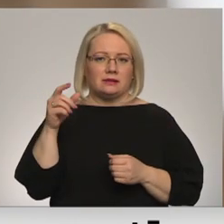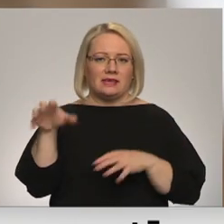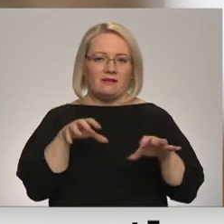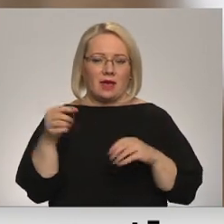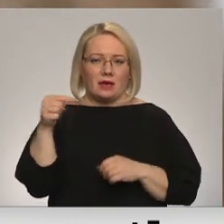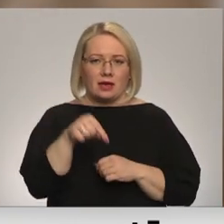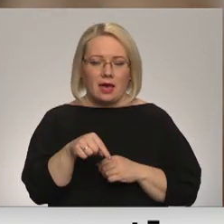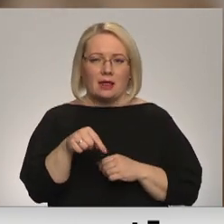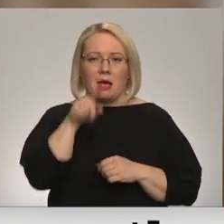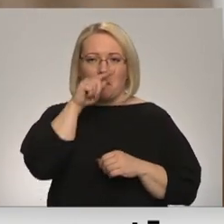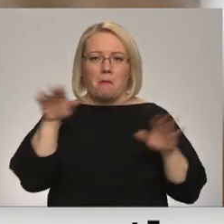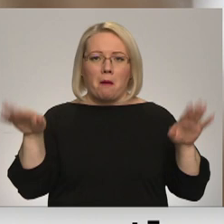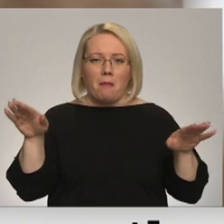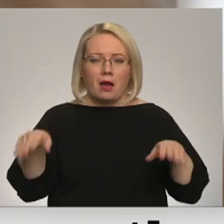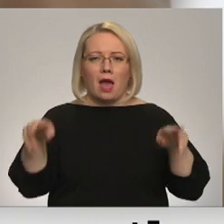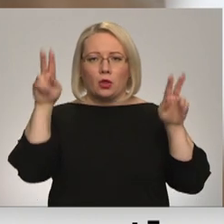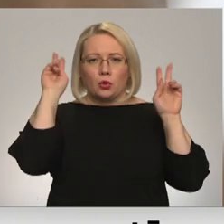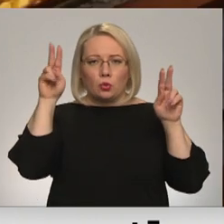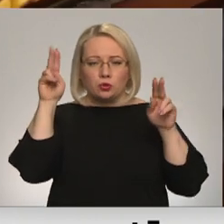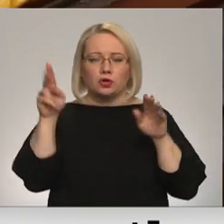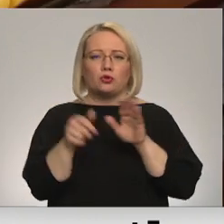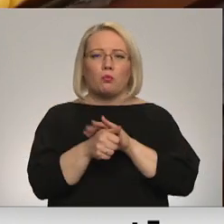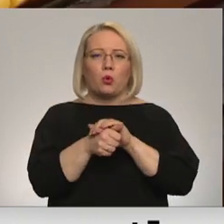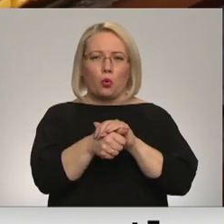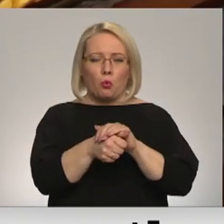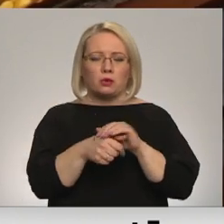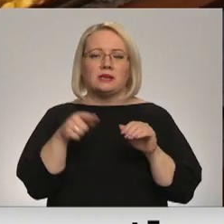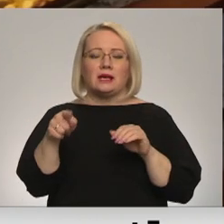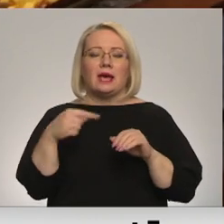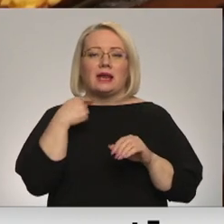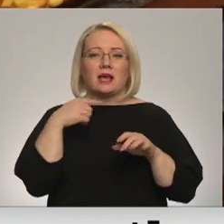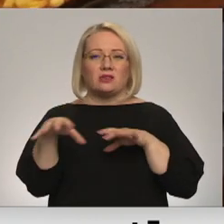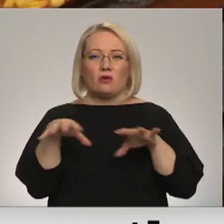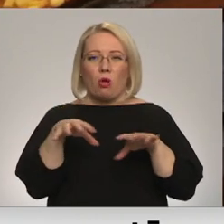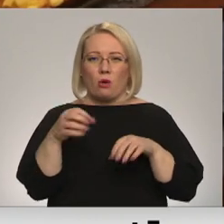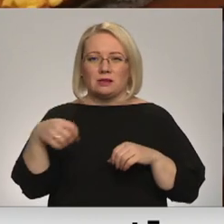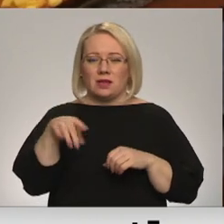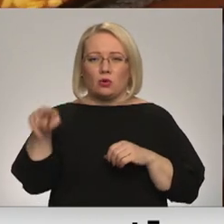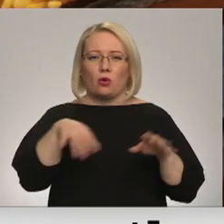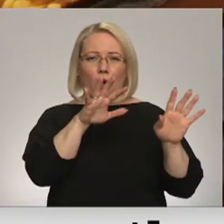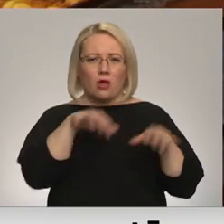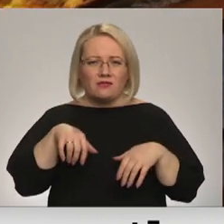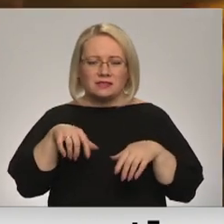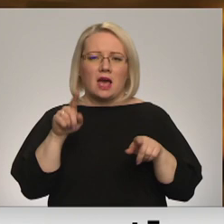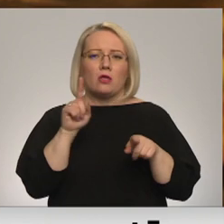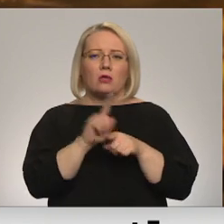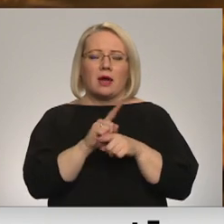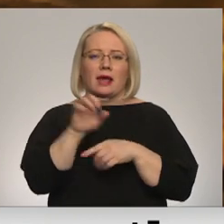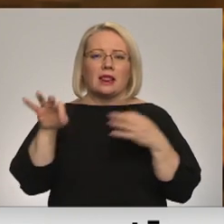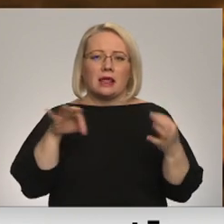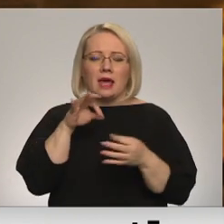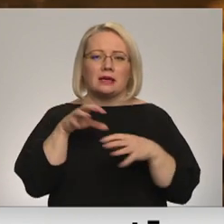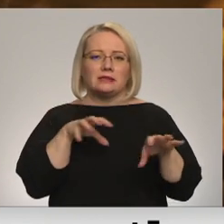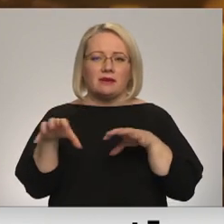cihlīvis, korella, papagāji, trūsis bruņu rupucis. Rīgas zoloģiskajā dārzā, kur gan konfiscēti, gan lieki kļuvuši, šādi